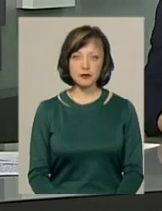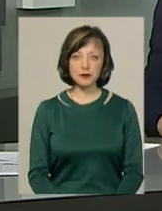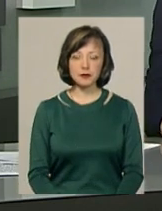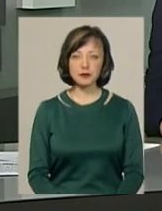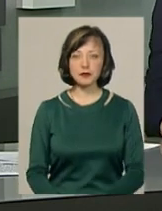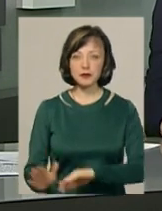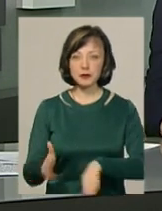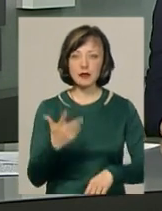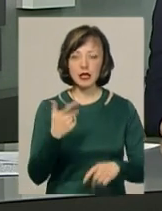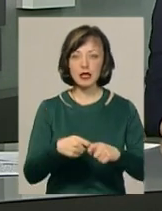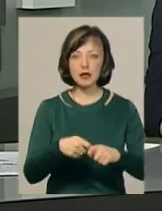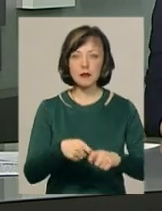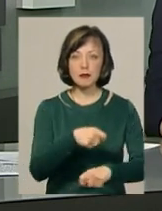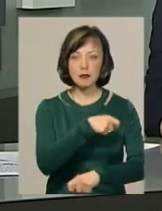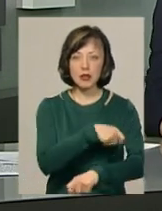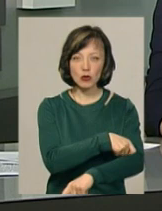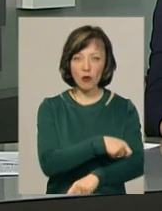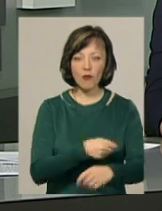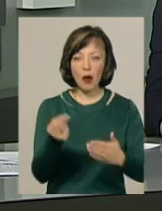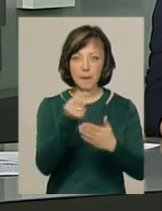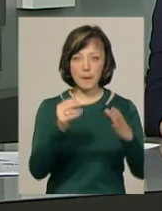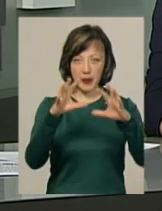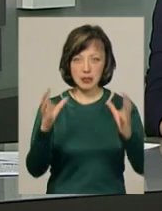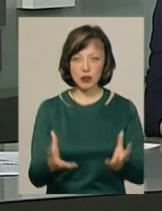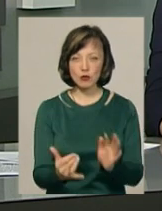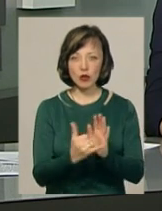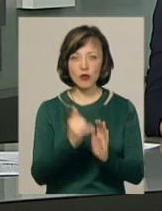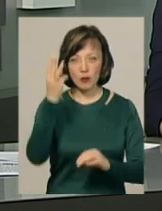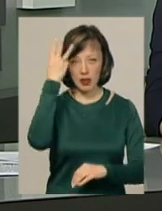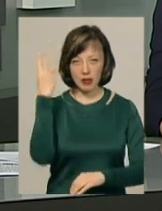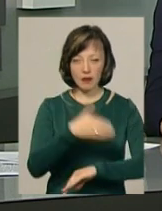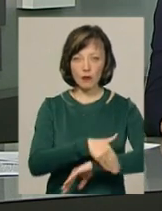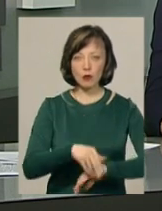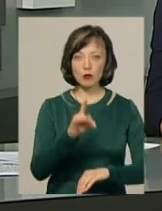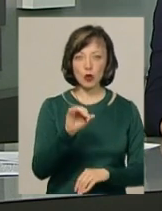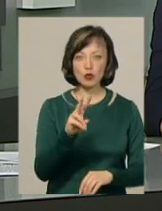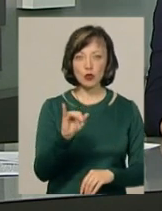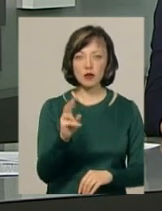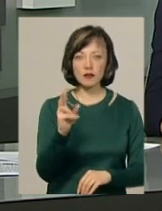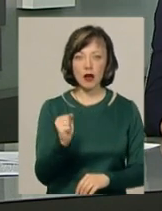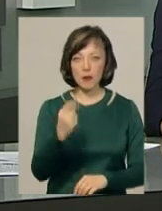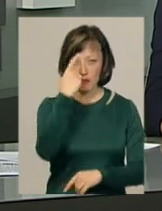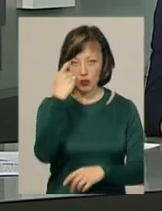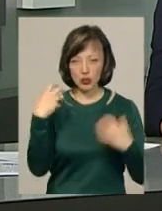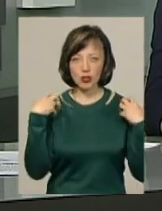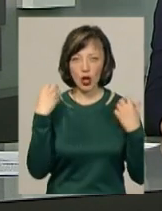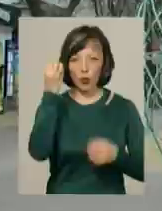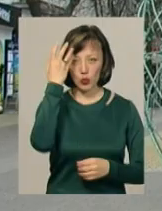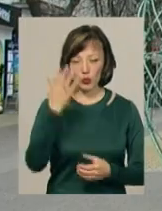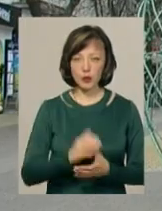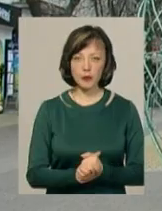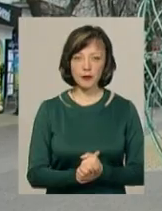Триметрову ілюмінаційну писанку встановили на вулиці Проскурівській у Хмельницькому, повідомив начальник міського управління культури Артем Ромасюков.